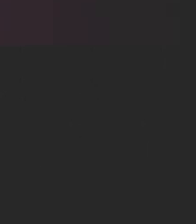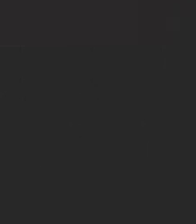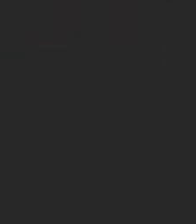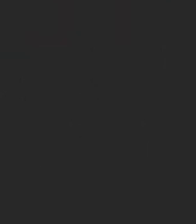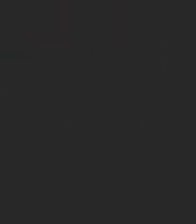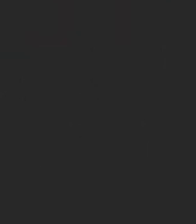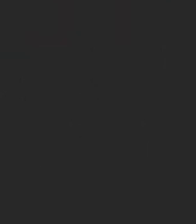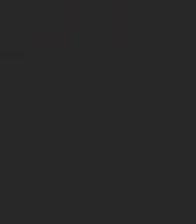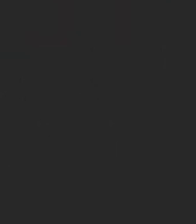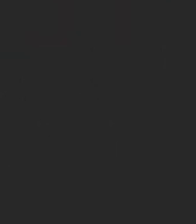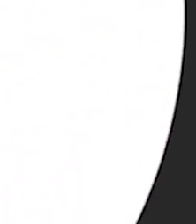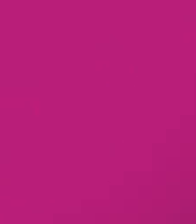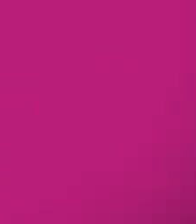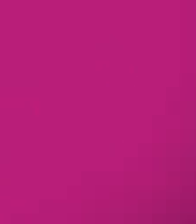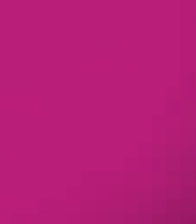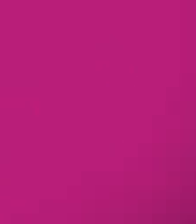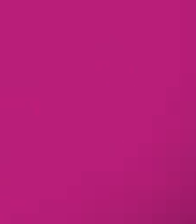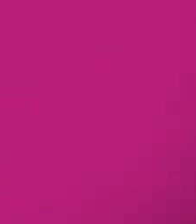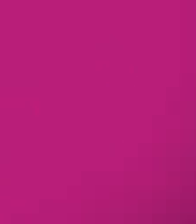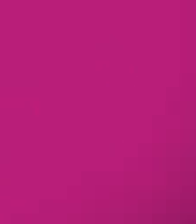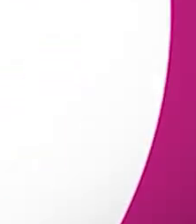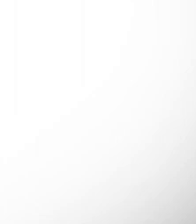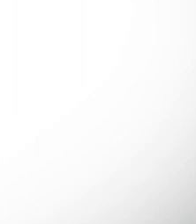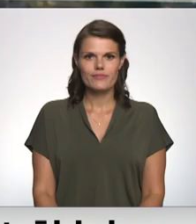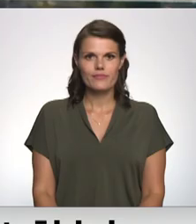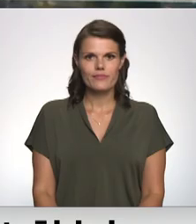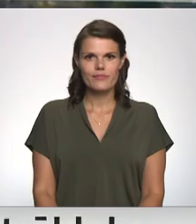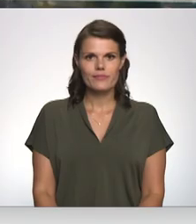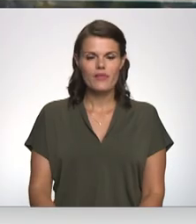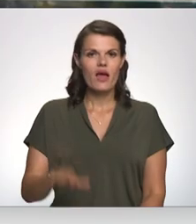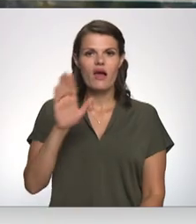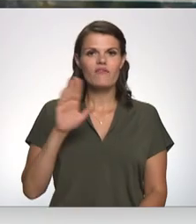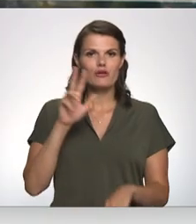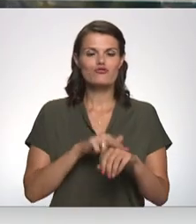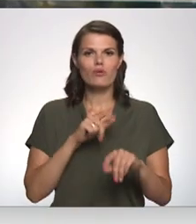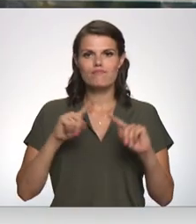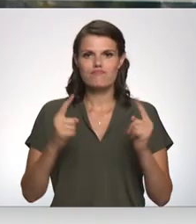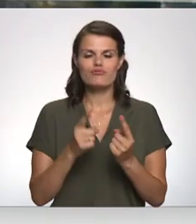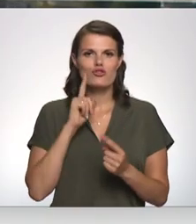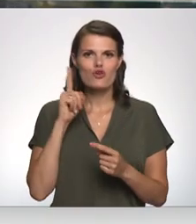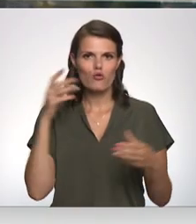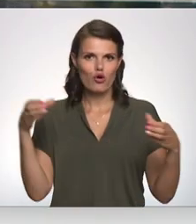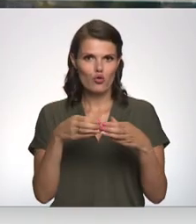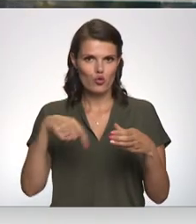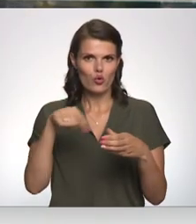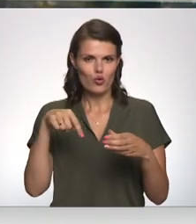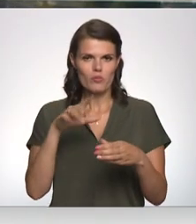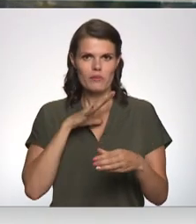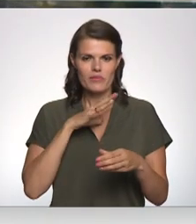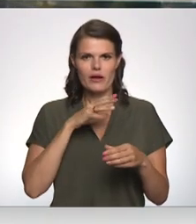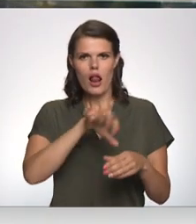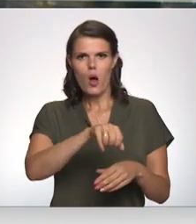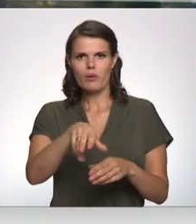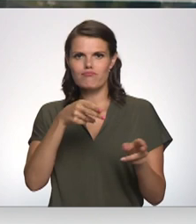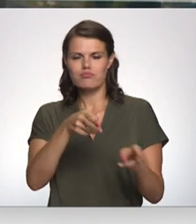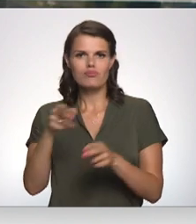Re, visi ēters ir te! Valsts policija aizturējas jauniešu grupu, kas vairākārt aplaupījuši